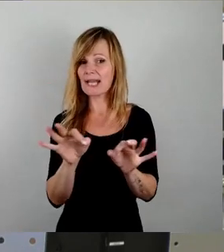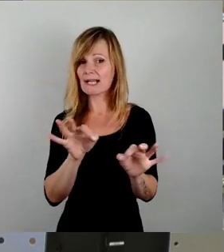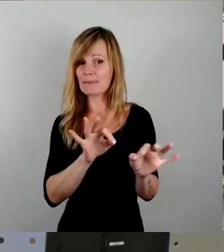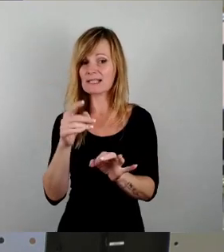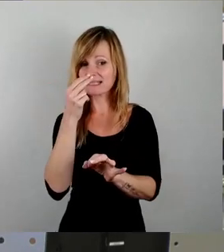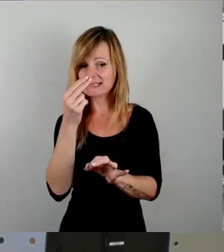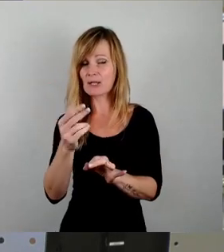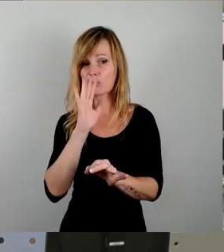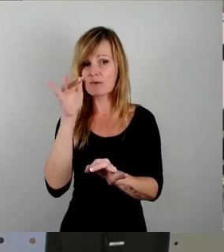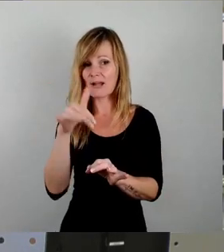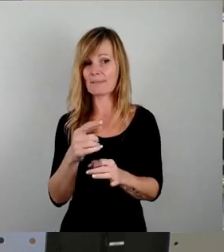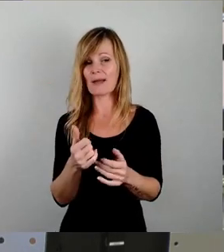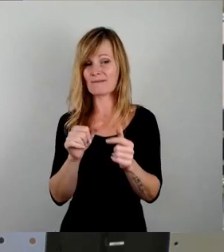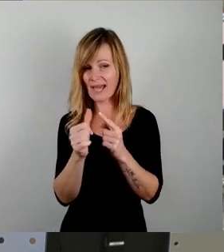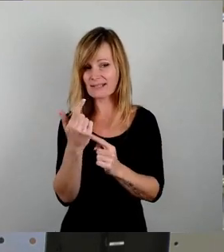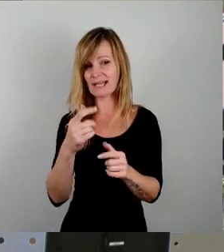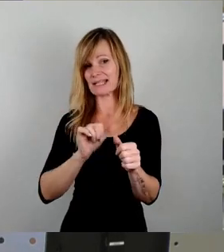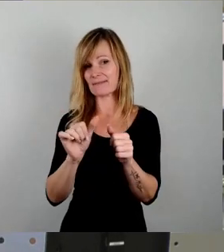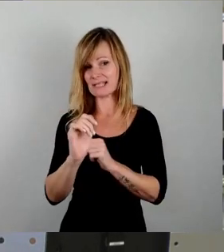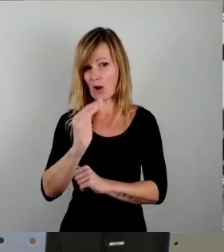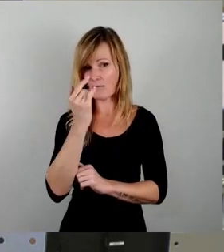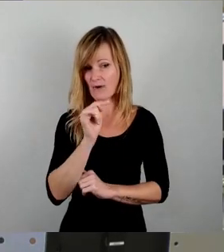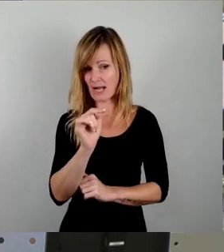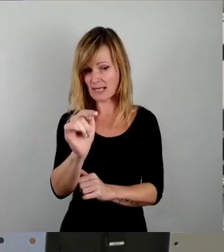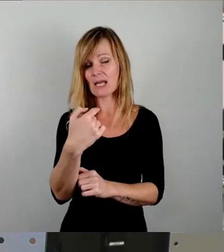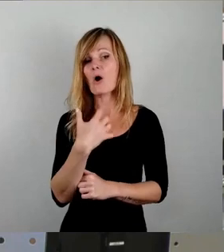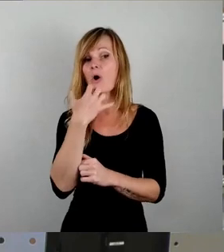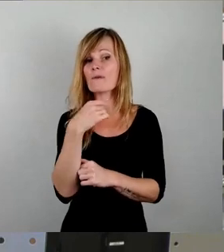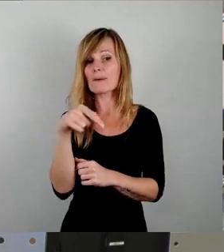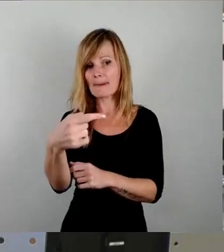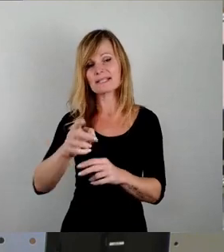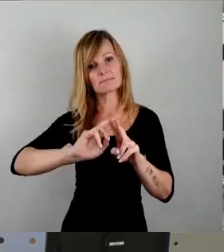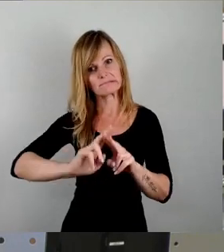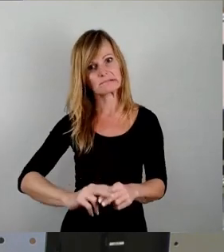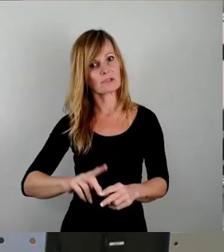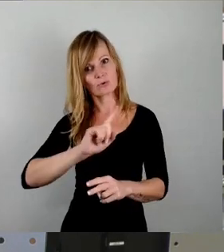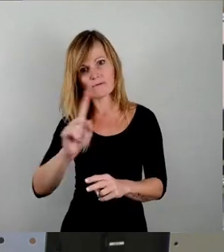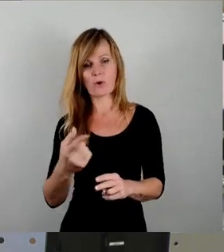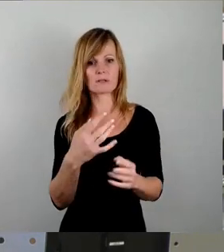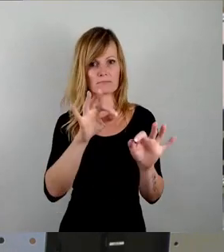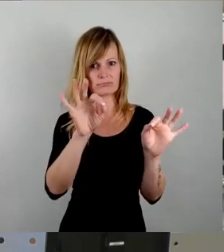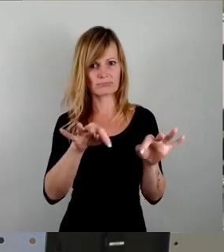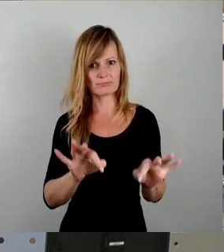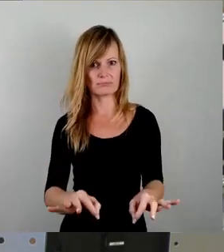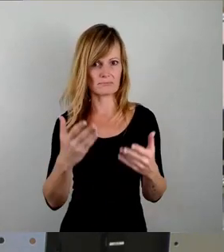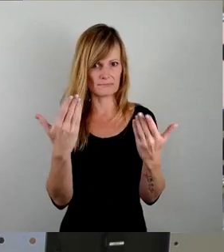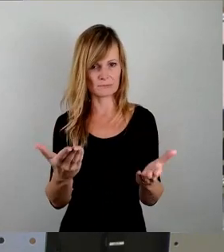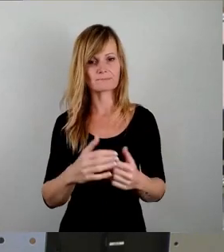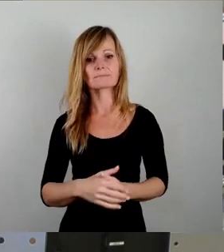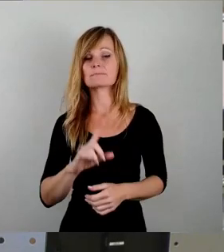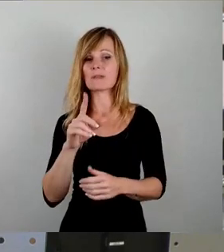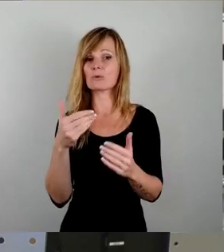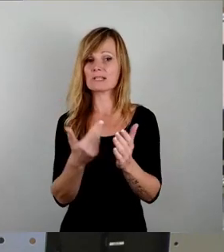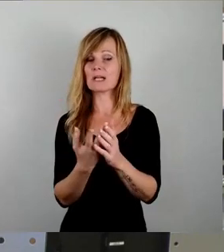weitere Defizite aufgefallen sein, werden diese hoffentlich sofort angegangen und behoben. Auf die